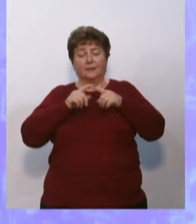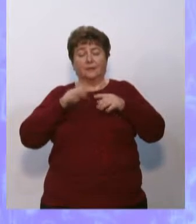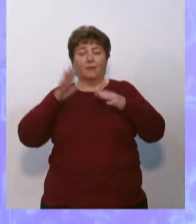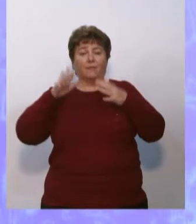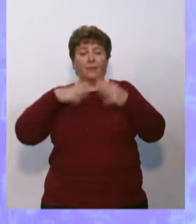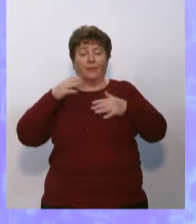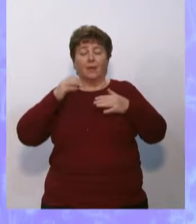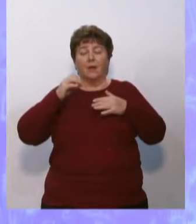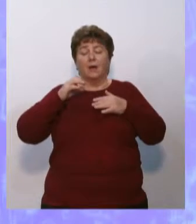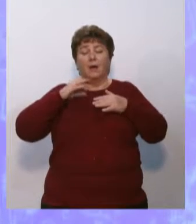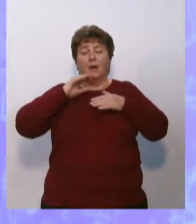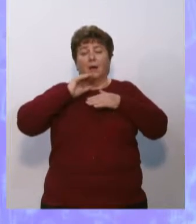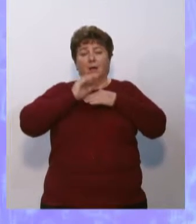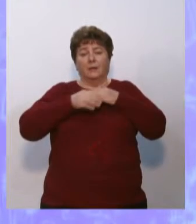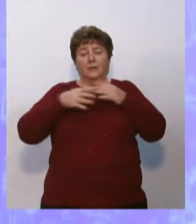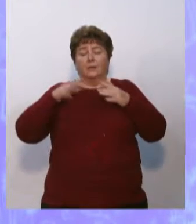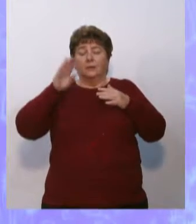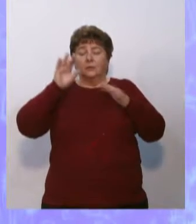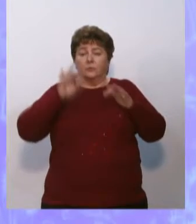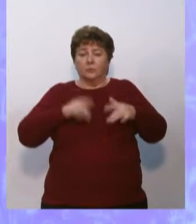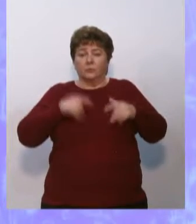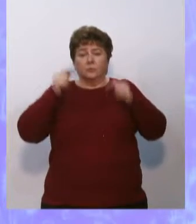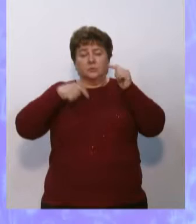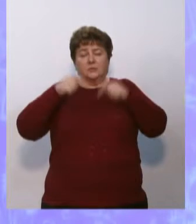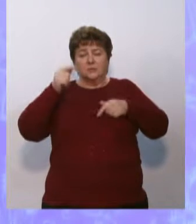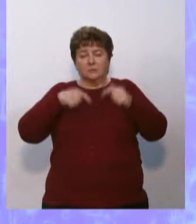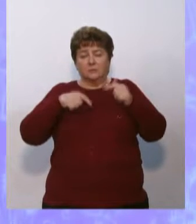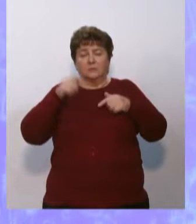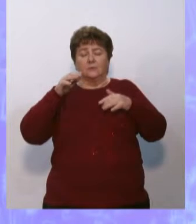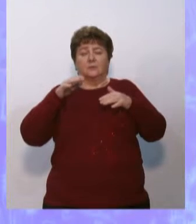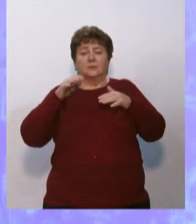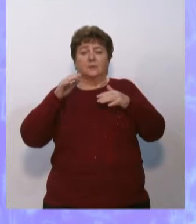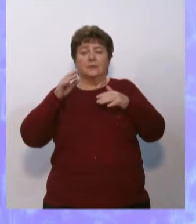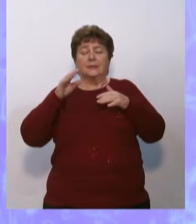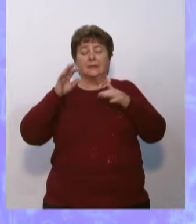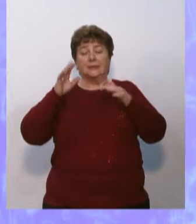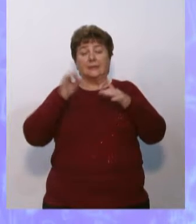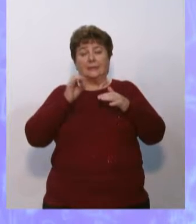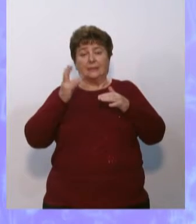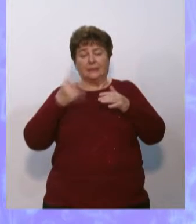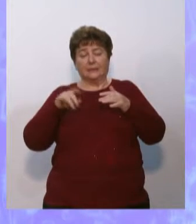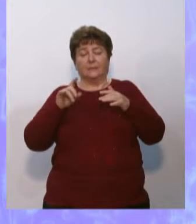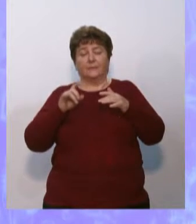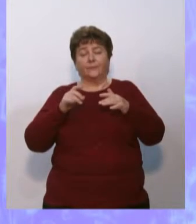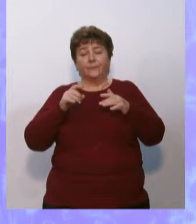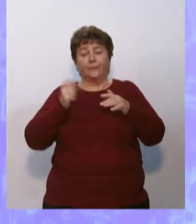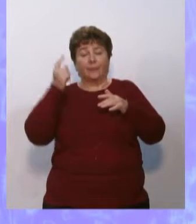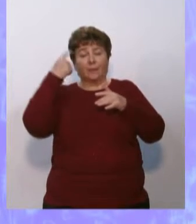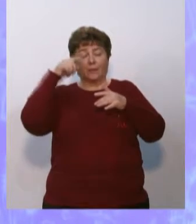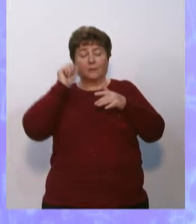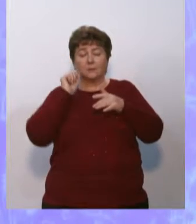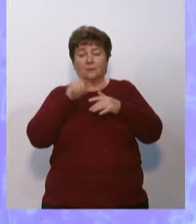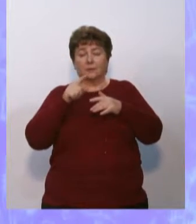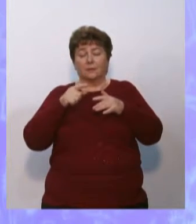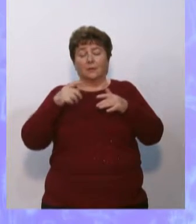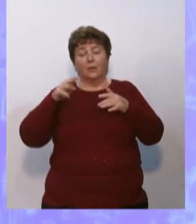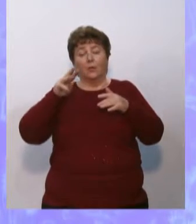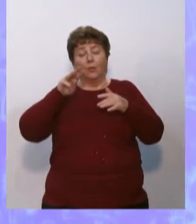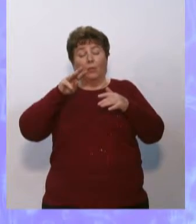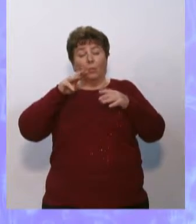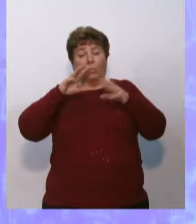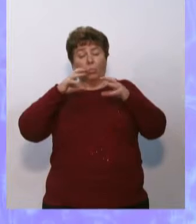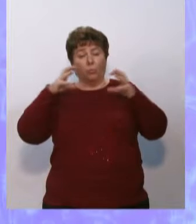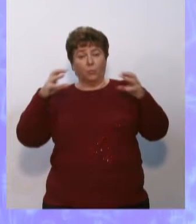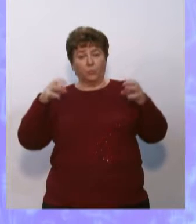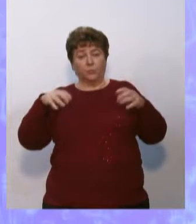Дождь, снег, туман, иней. Отгадайте загадку. Я и туча, и